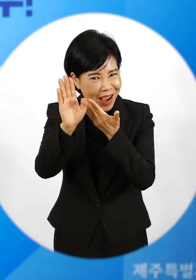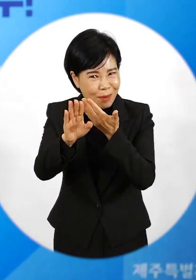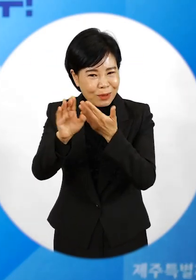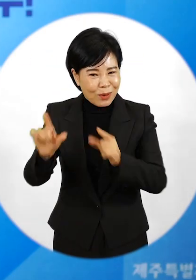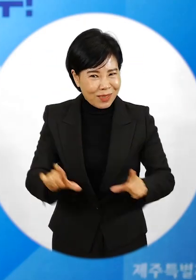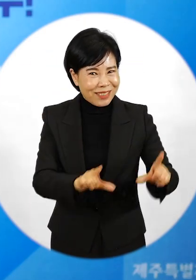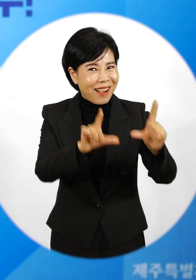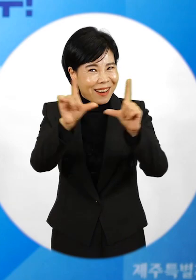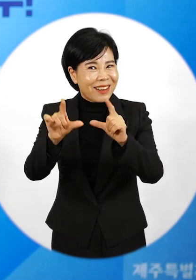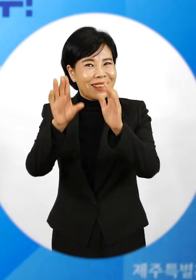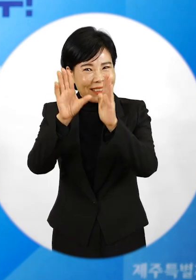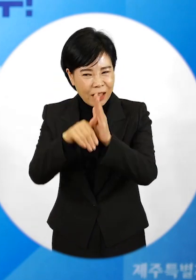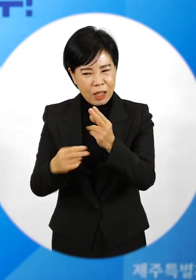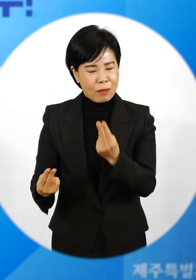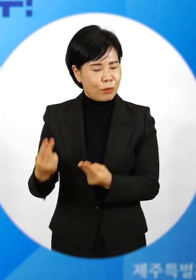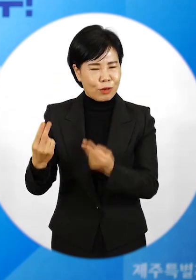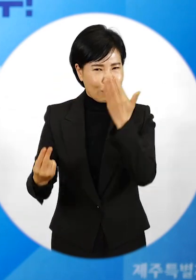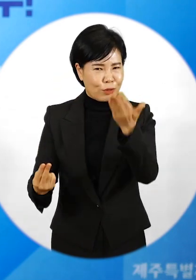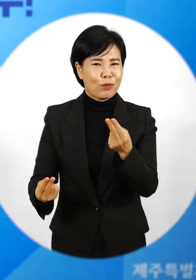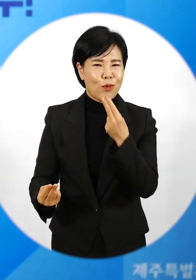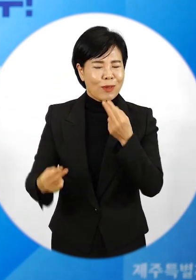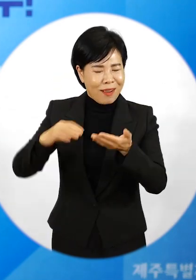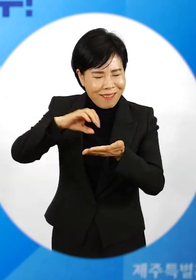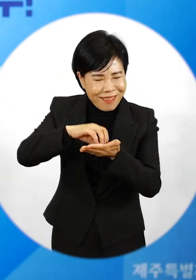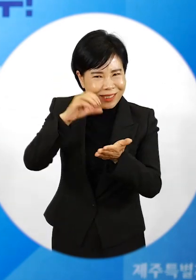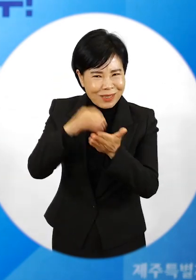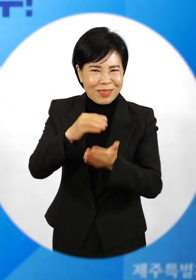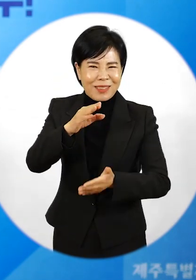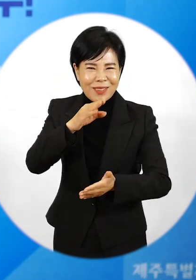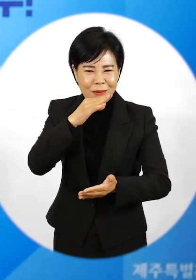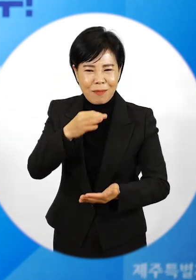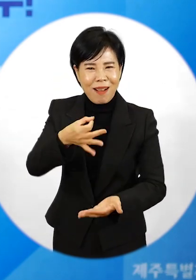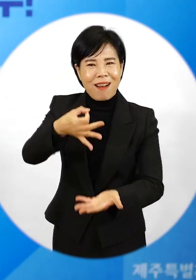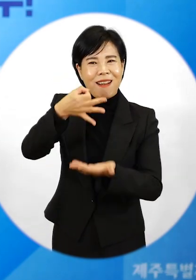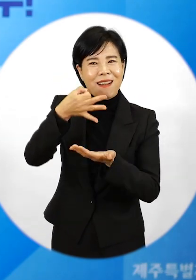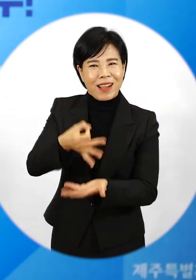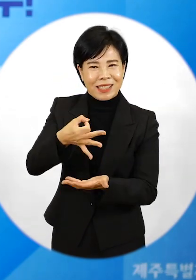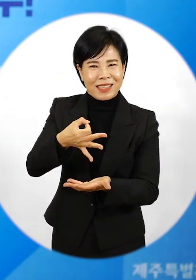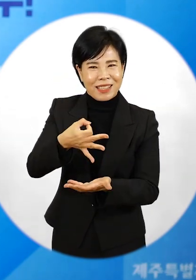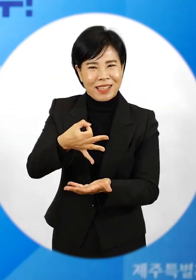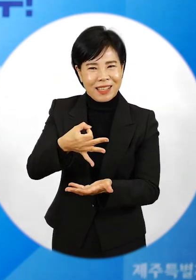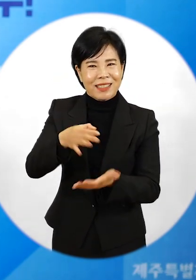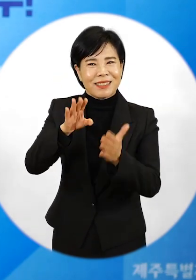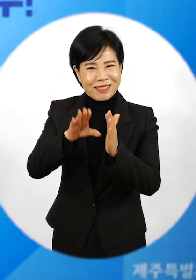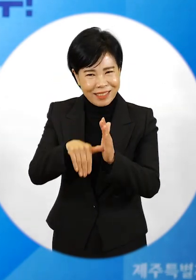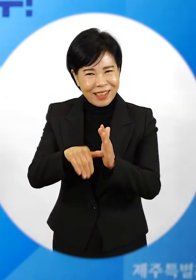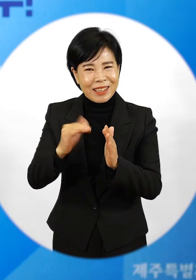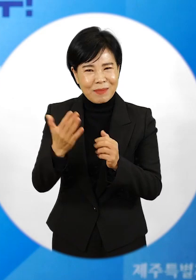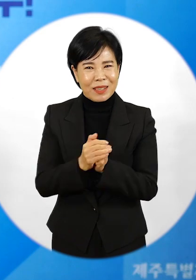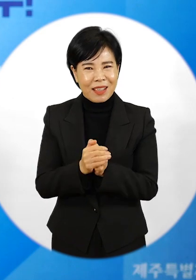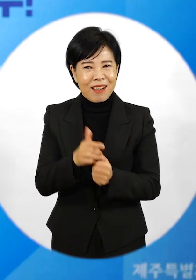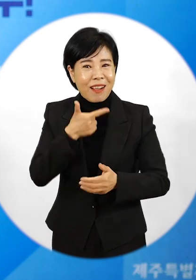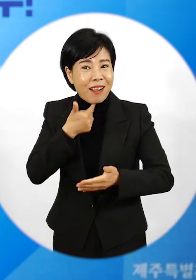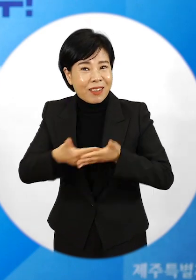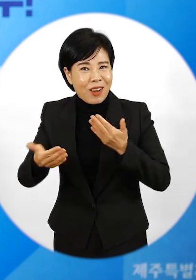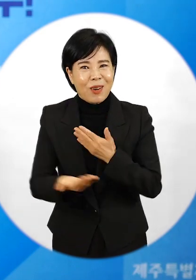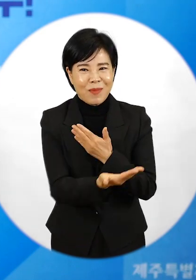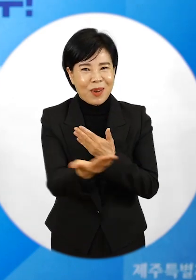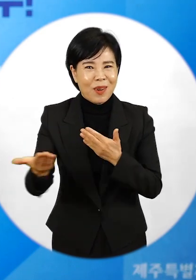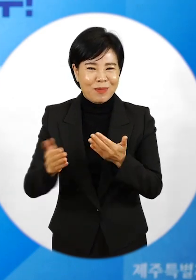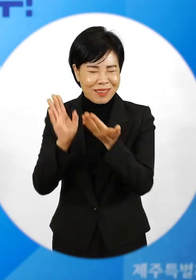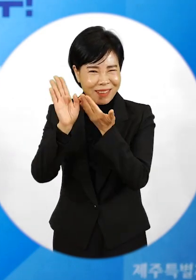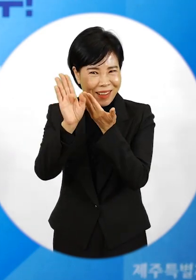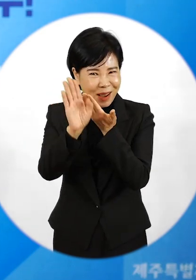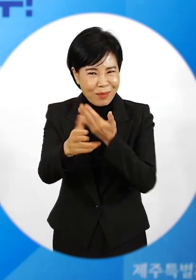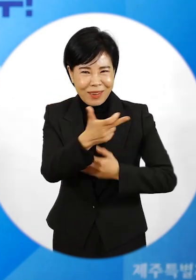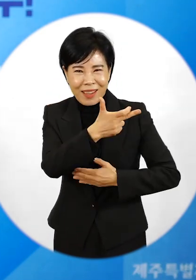그 무엇과도 비교할 수 없을 정도로 참으로 가치 있는 순간이 될 것입니다. 그 경험이 여러분이